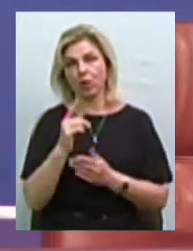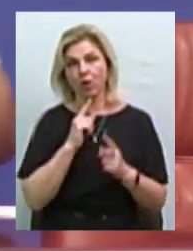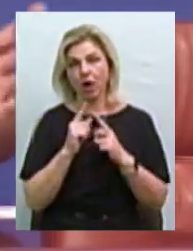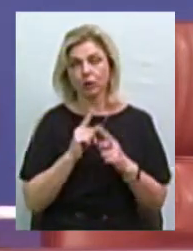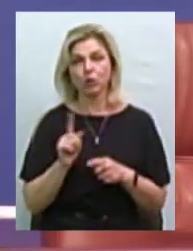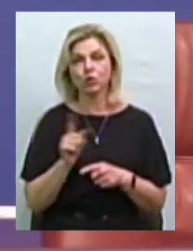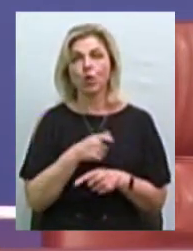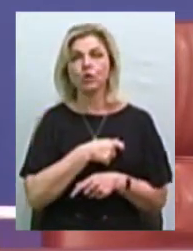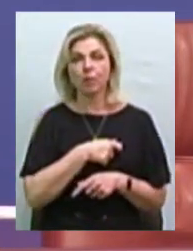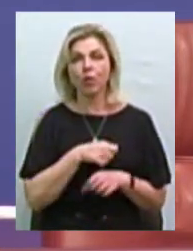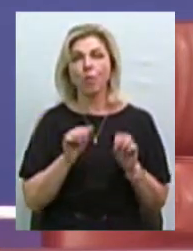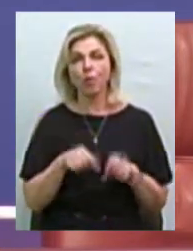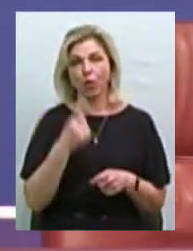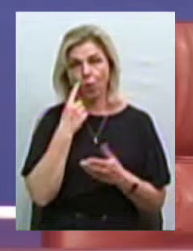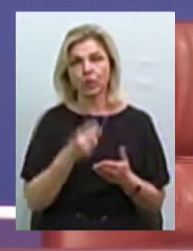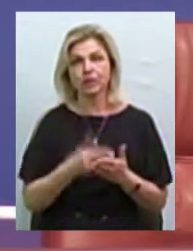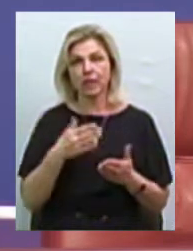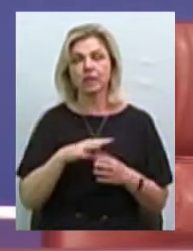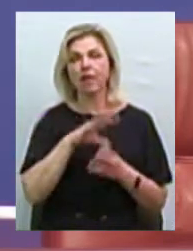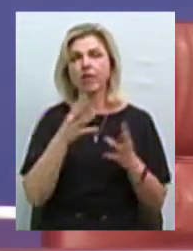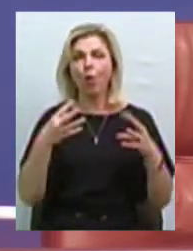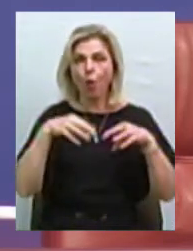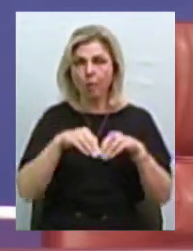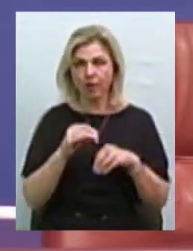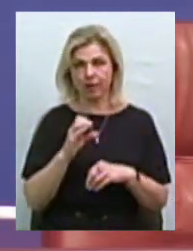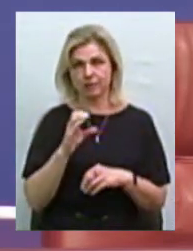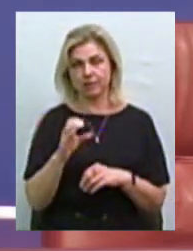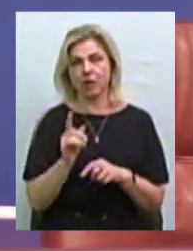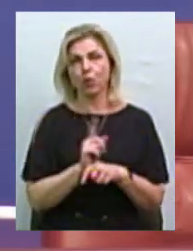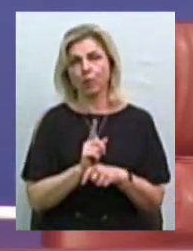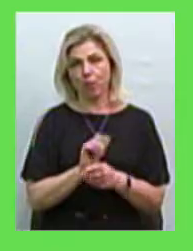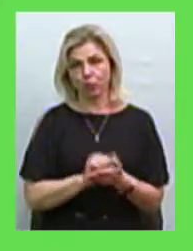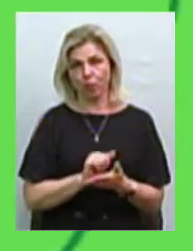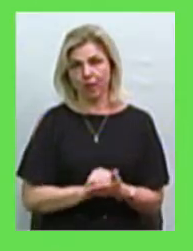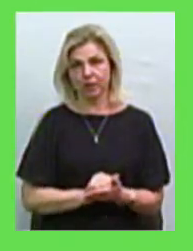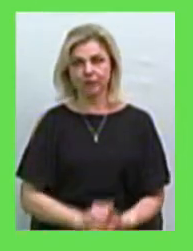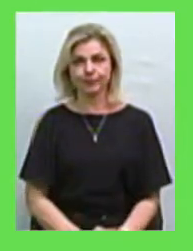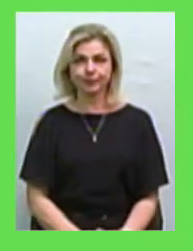народні депутати могли оцінити весь комплекс нормативних документів.